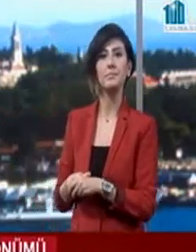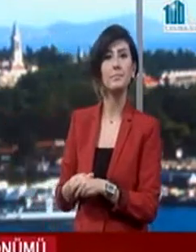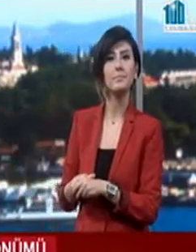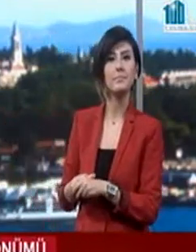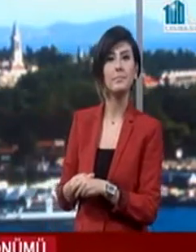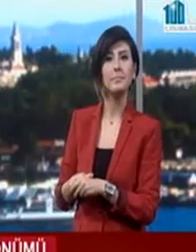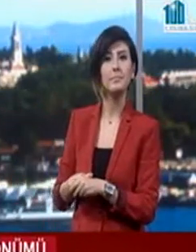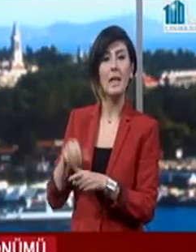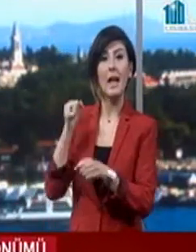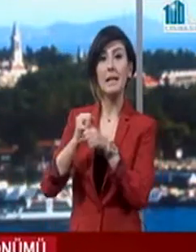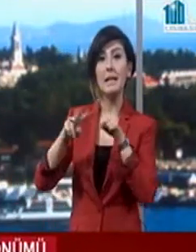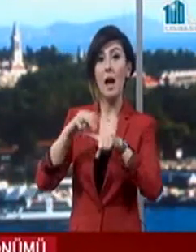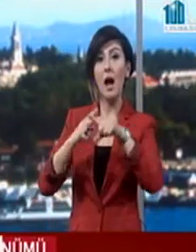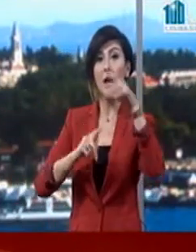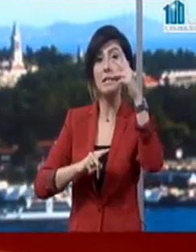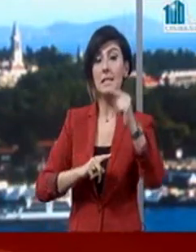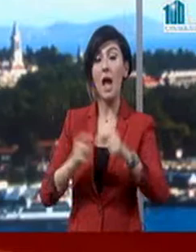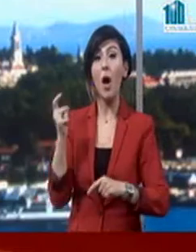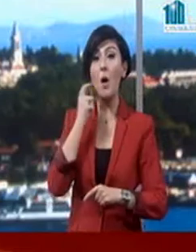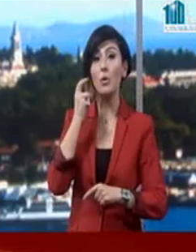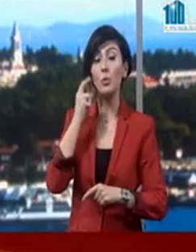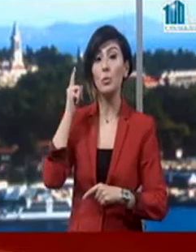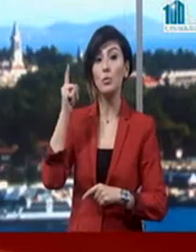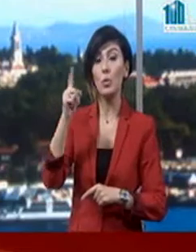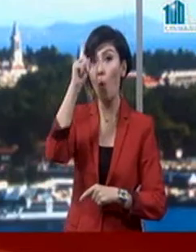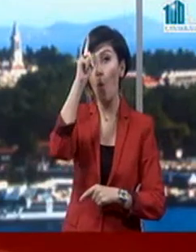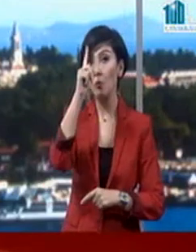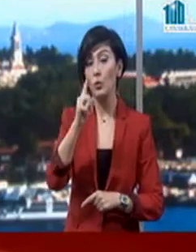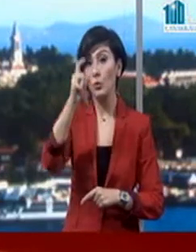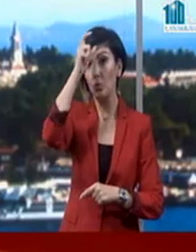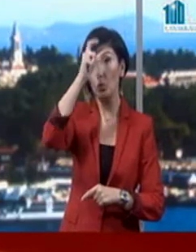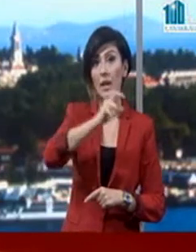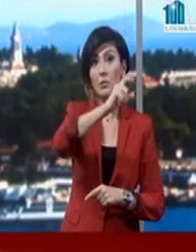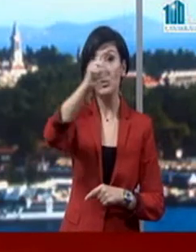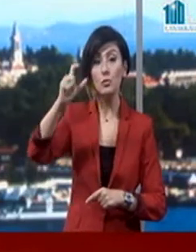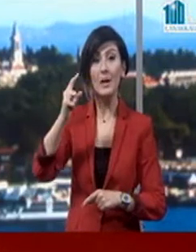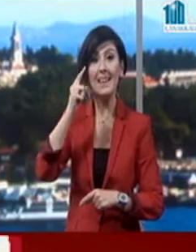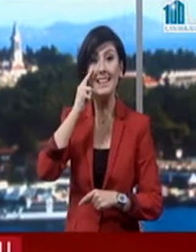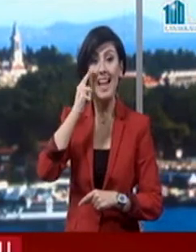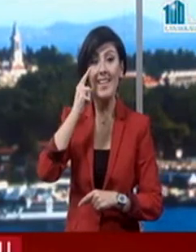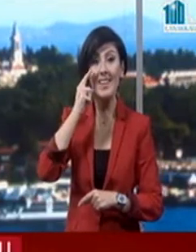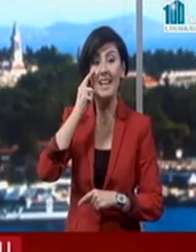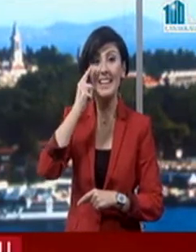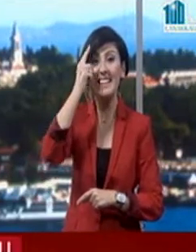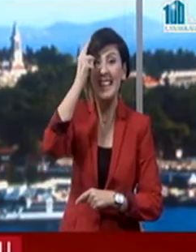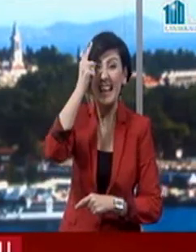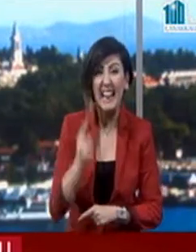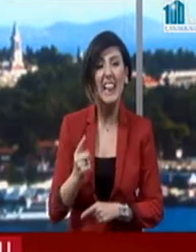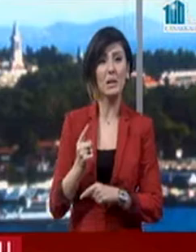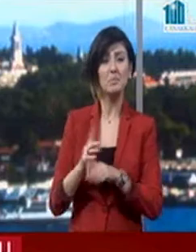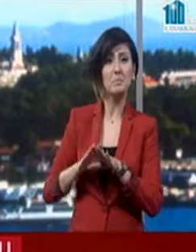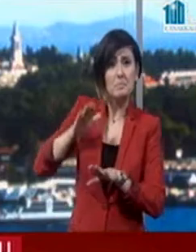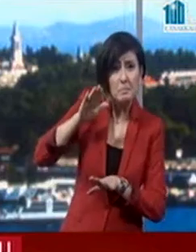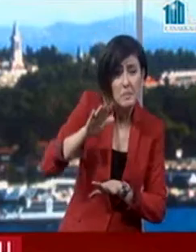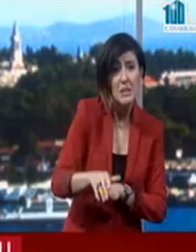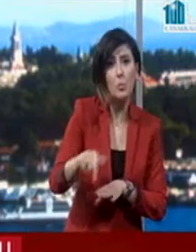Gazi Mustafa Kemal Atatürk'ün öncülüğünde Türkiye Cumhuriyeti Devleti'nin tohumlarını bu mübarek